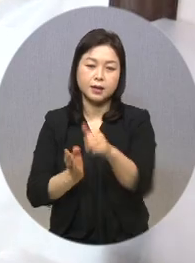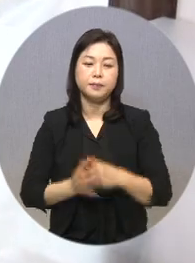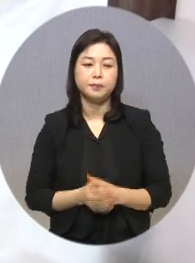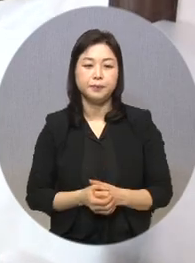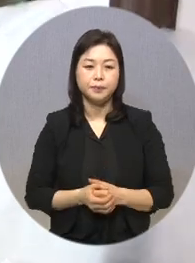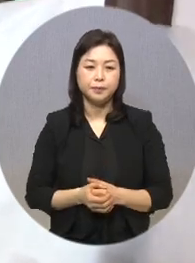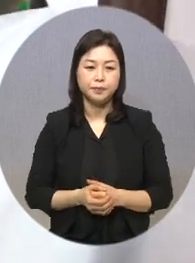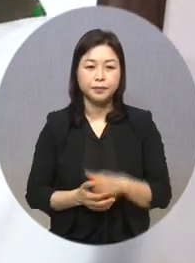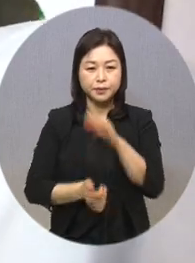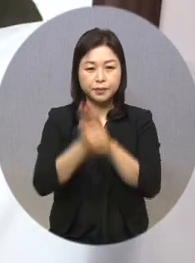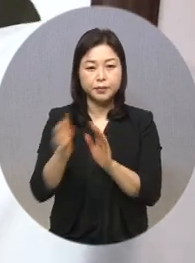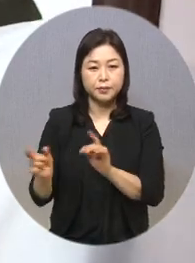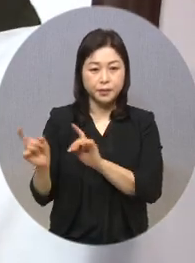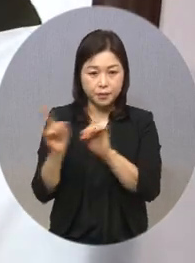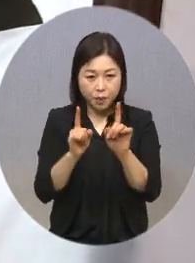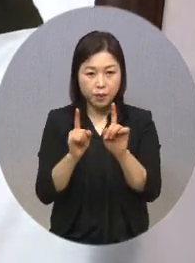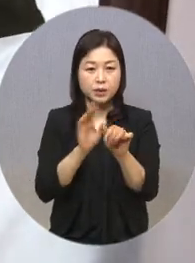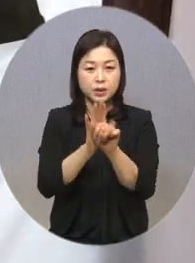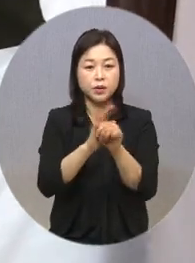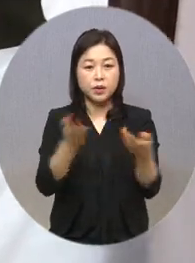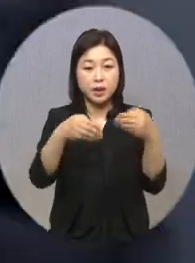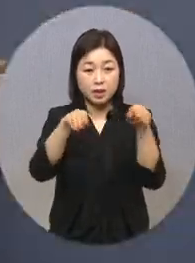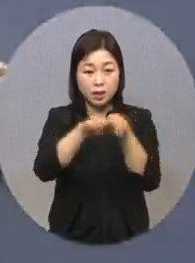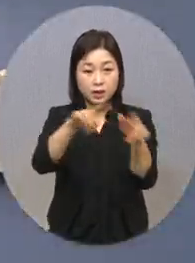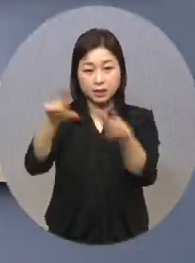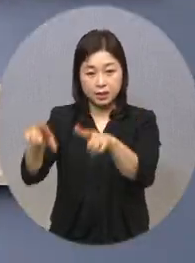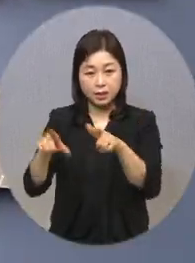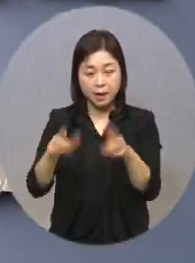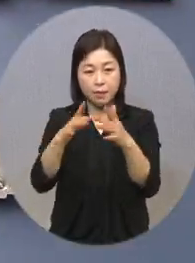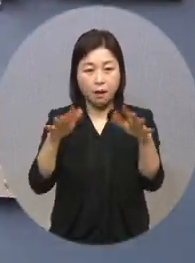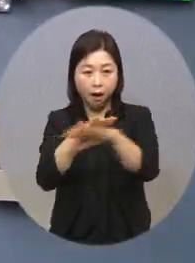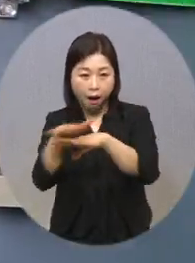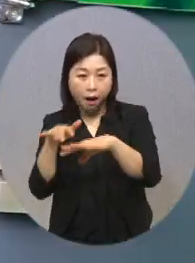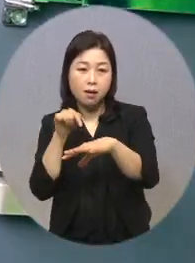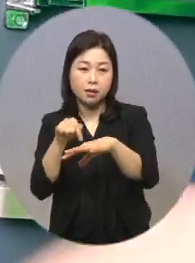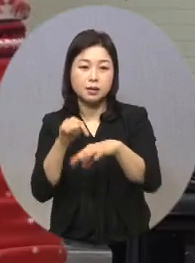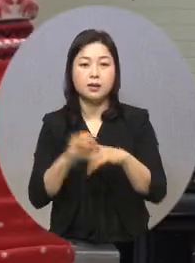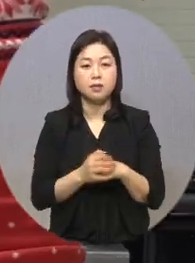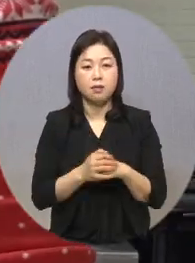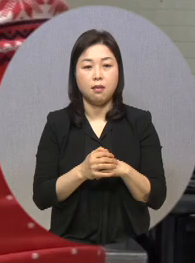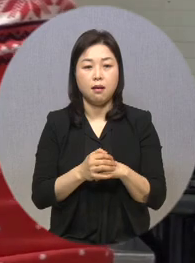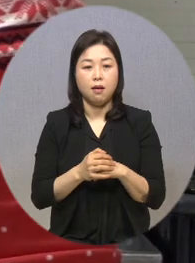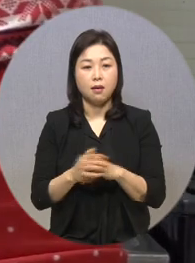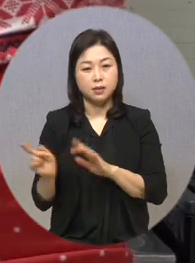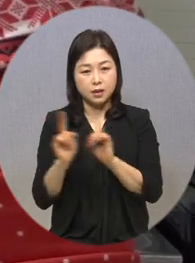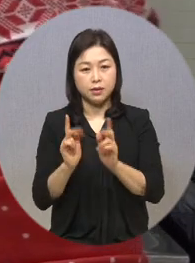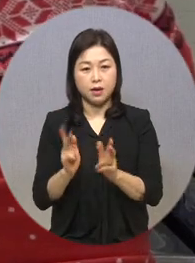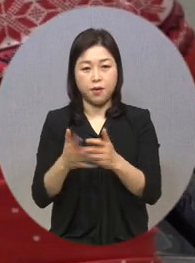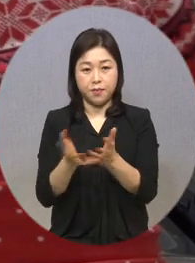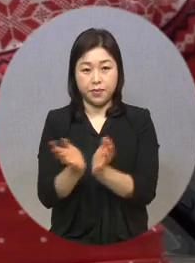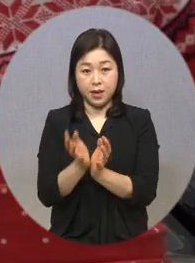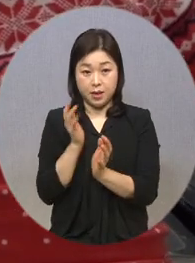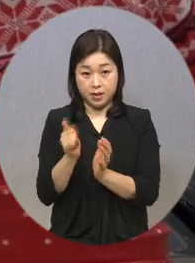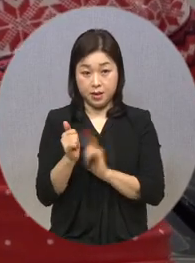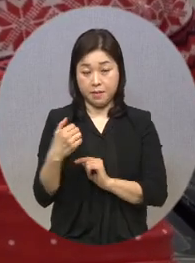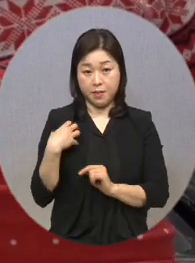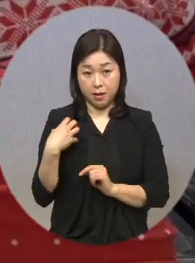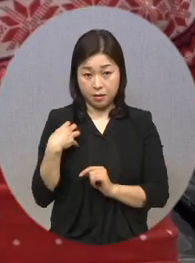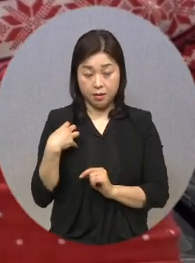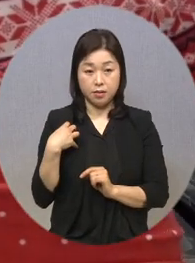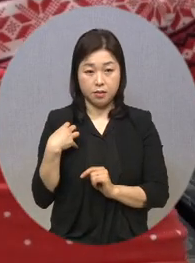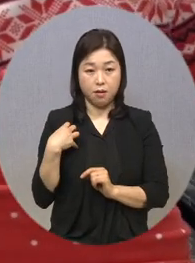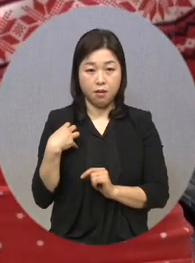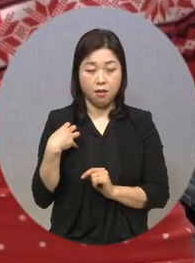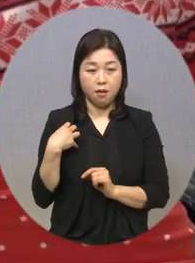희망회복지원센터의 지역자원 네트워킹을 통해 자활사업단이 중심이 되어 대상자 거주지역 보장협의체와의